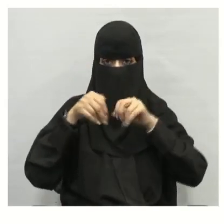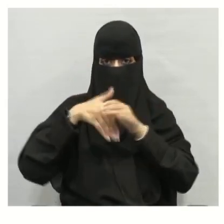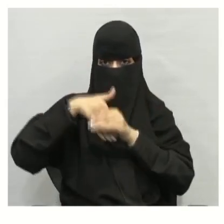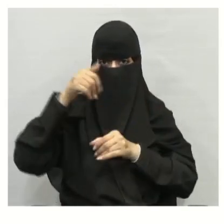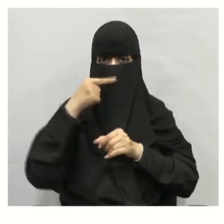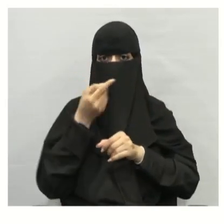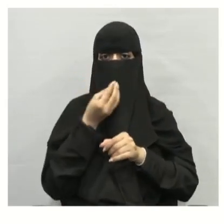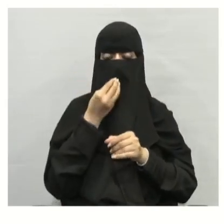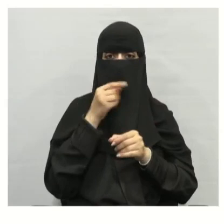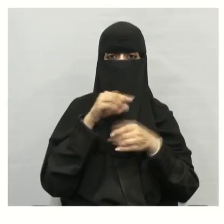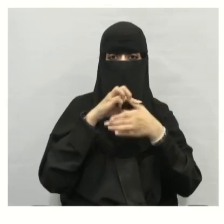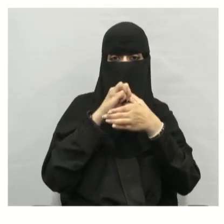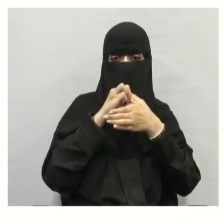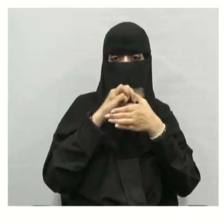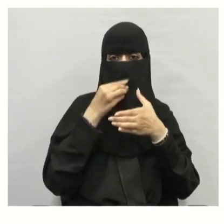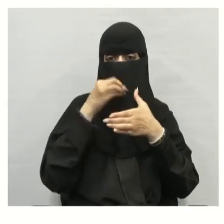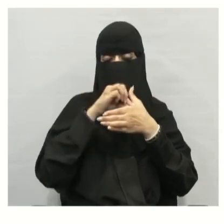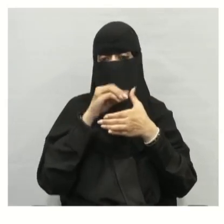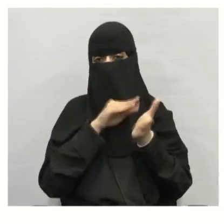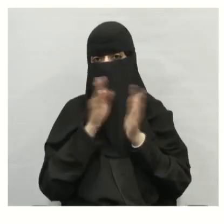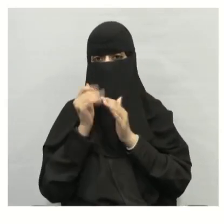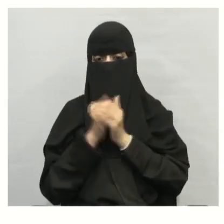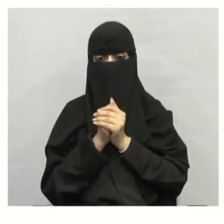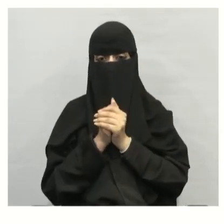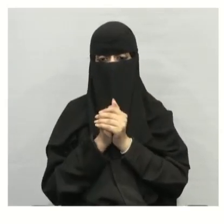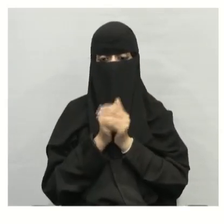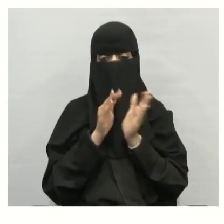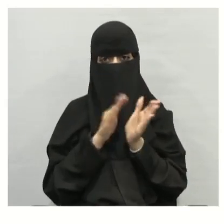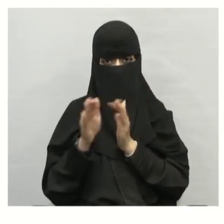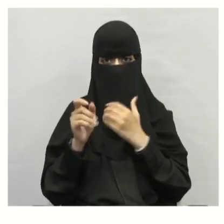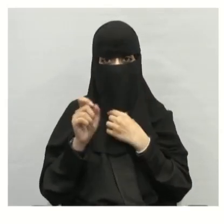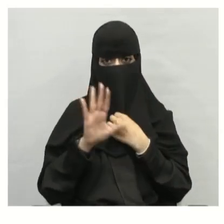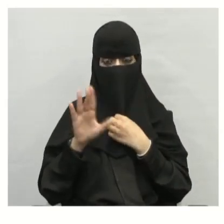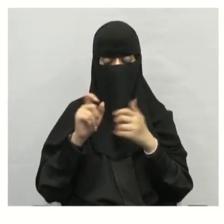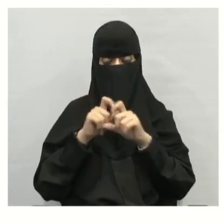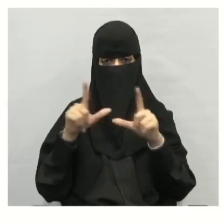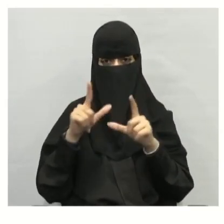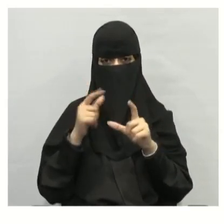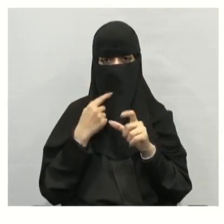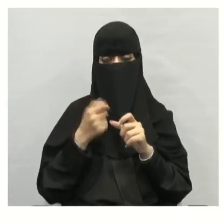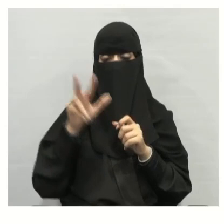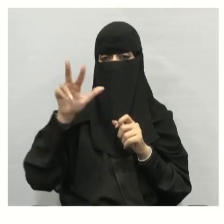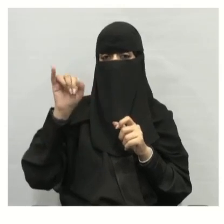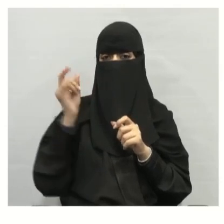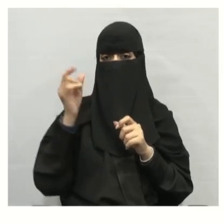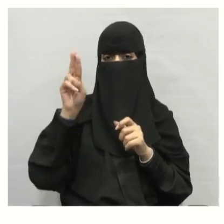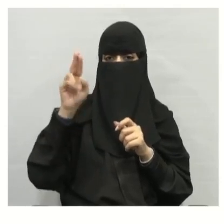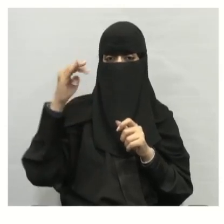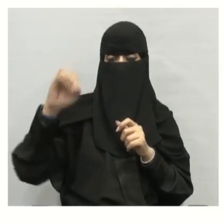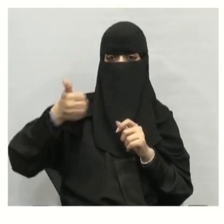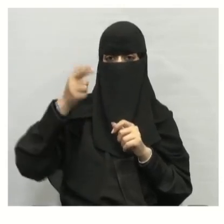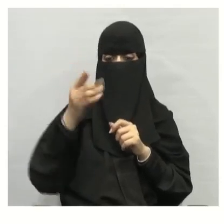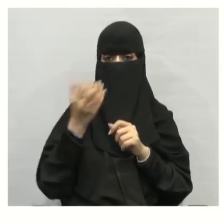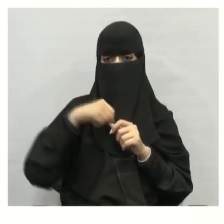المخلوقات الأخرى إذن لنعيد المنتجات مثل النباتات ماذا تنتج؟ تنتج الغذاء